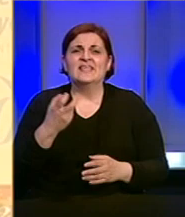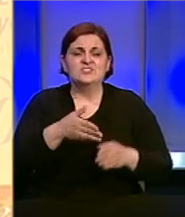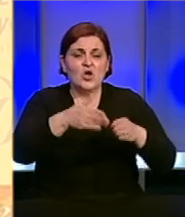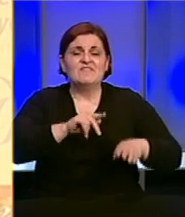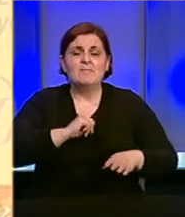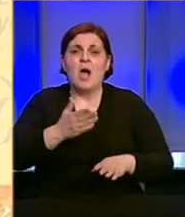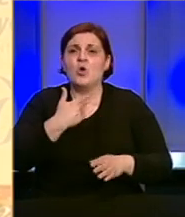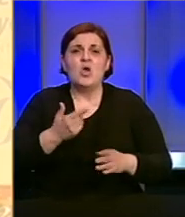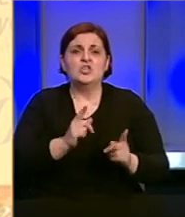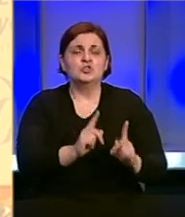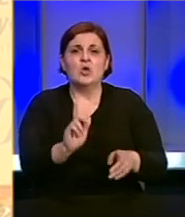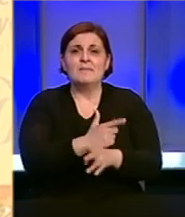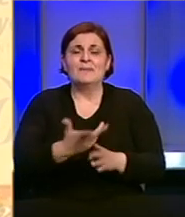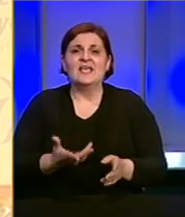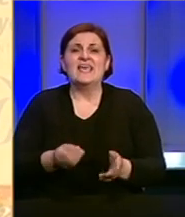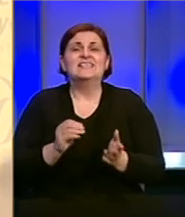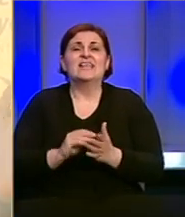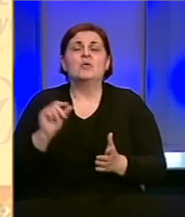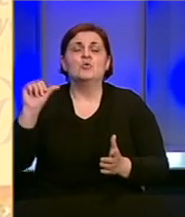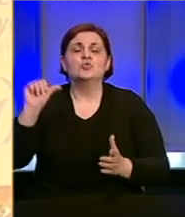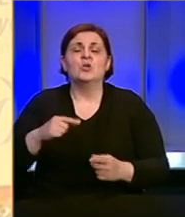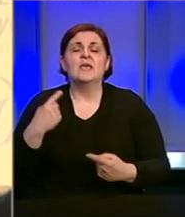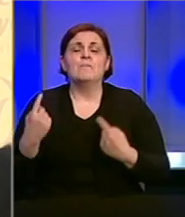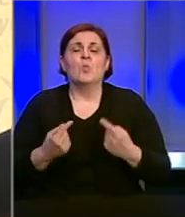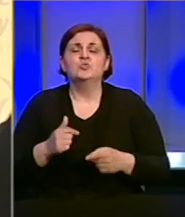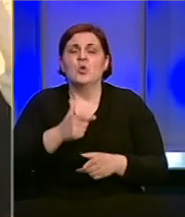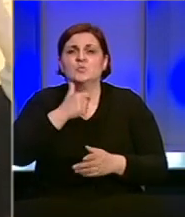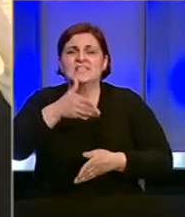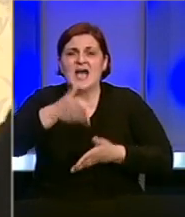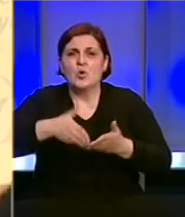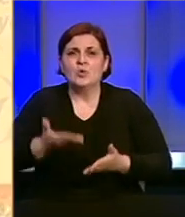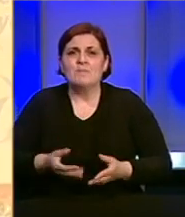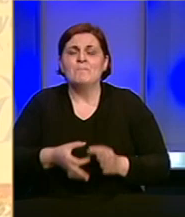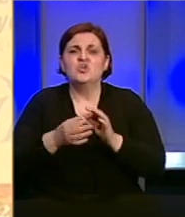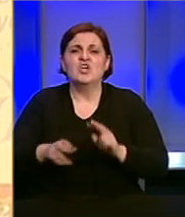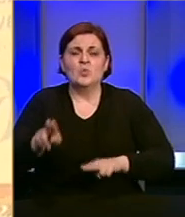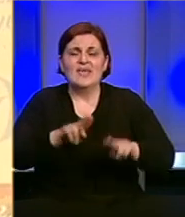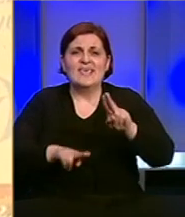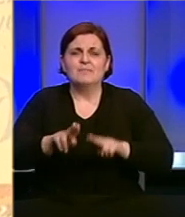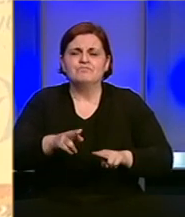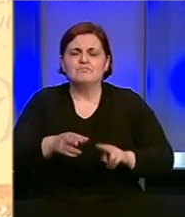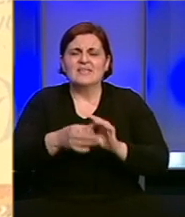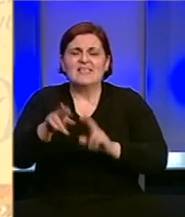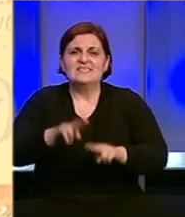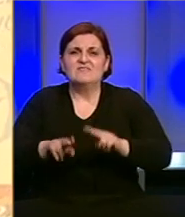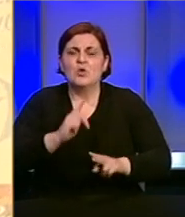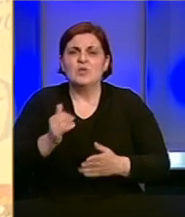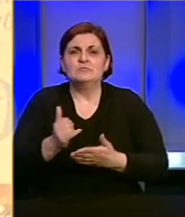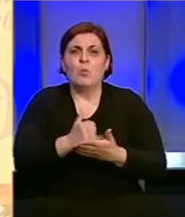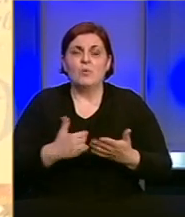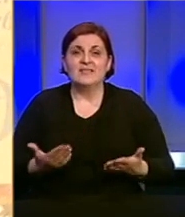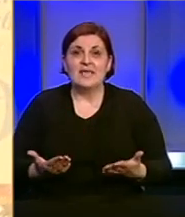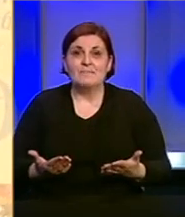upotrebili. Za neku još goru varijantu na staroj hirurgiji imamo još jednu intenzivnu njegu koja je završna koju nismo upotrebili.